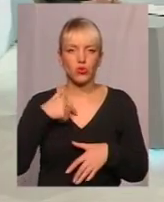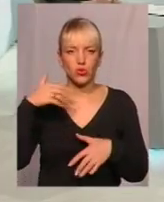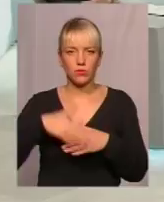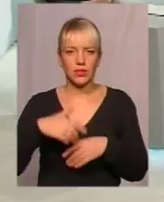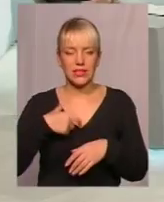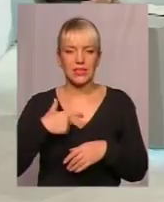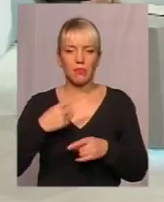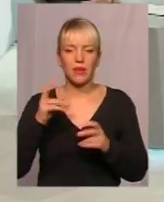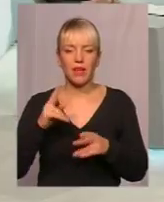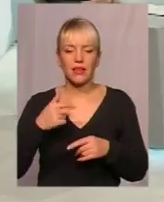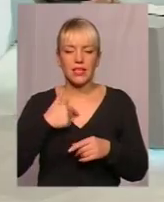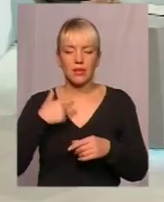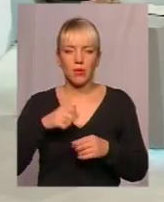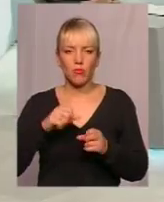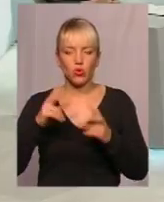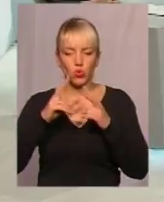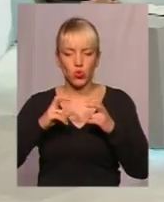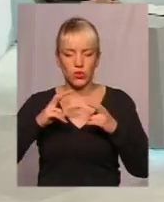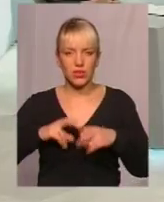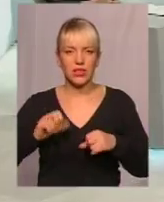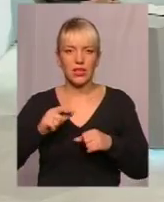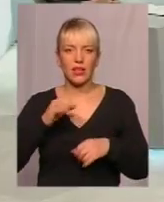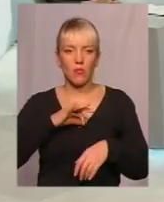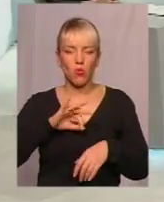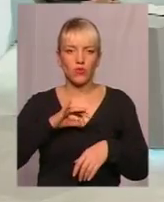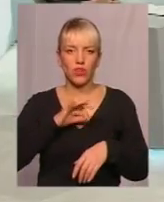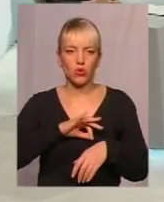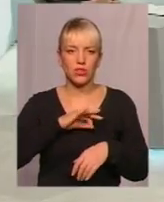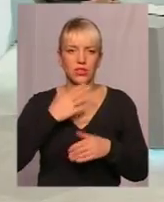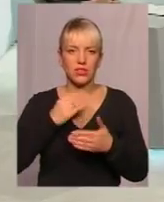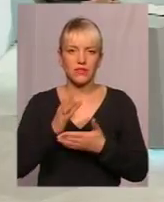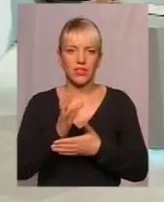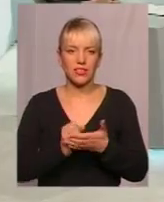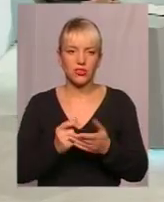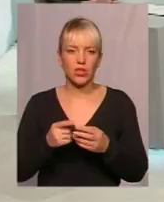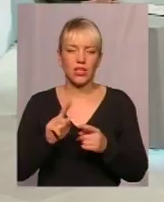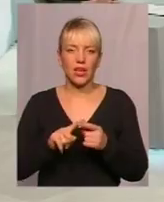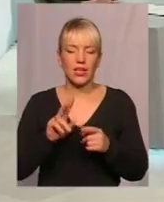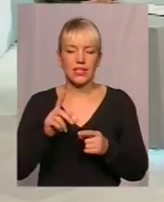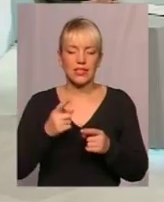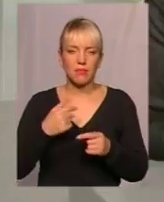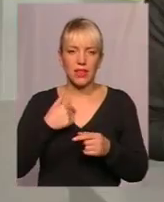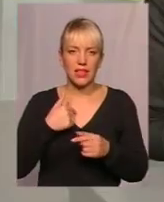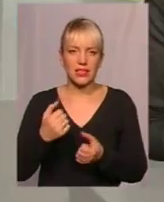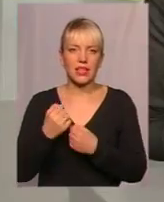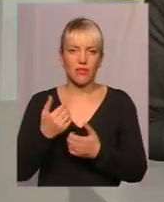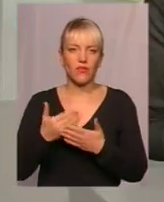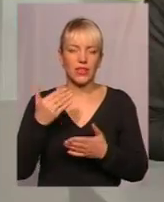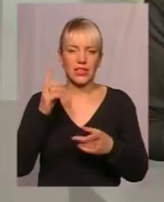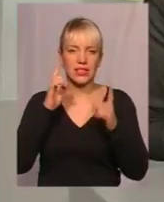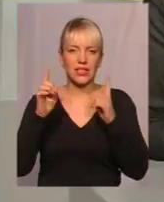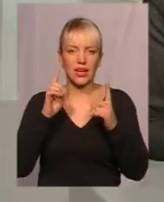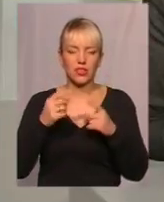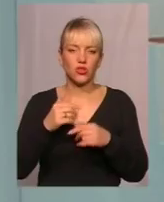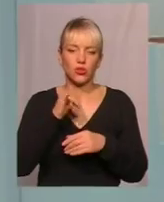дослідити, як я можу використати свій ресурс, як можу себе захистити від стресу. Тому дуже багато